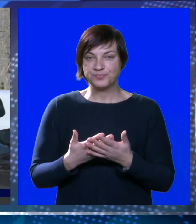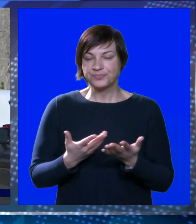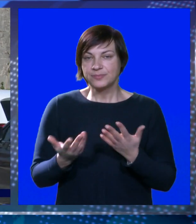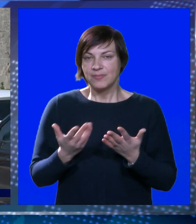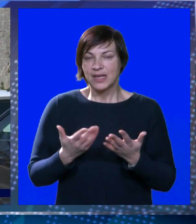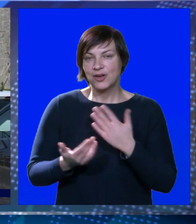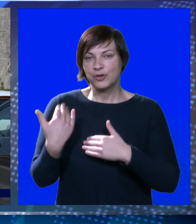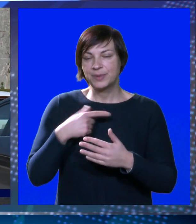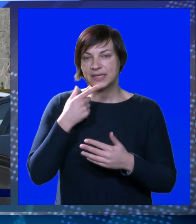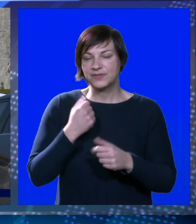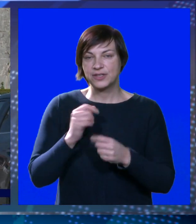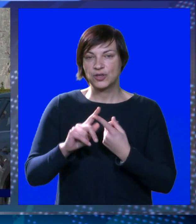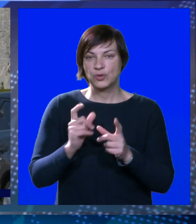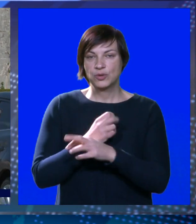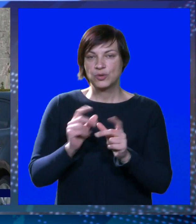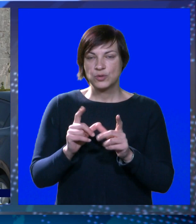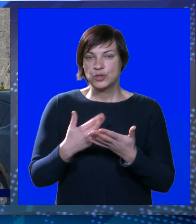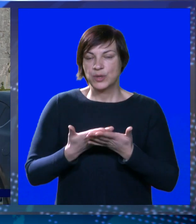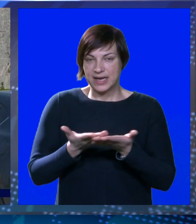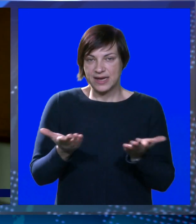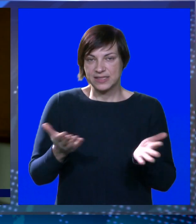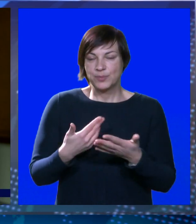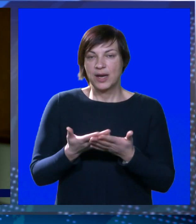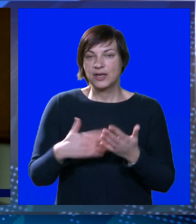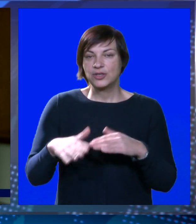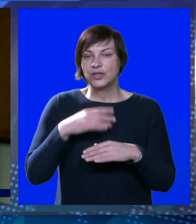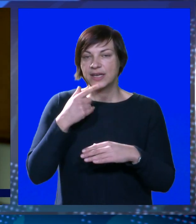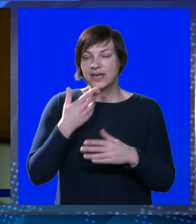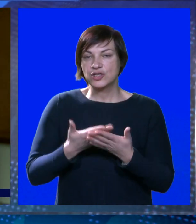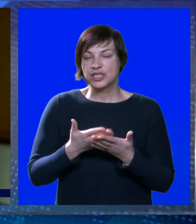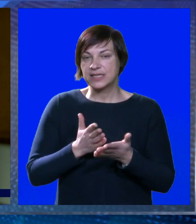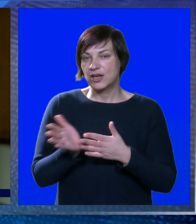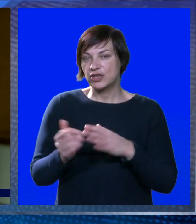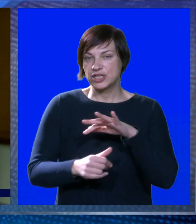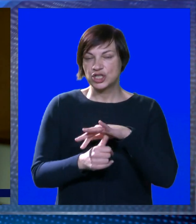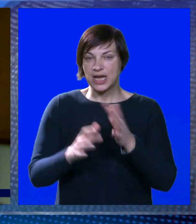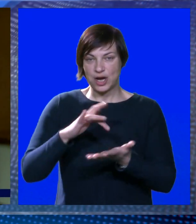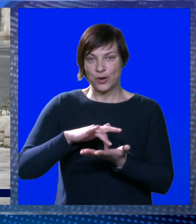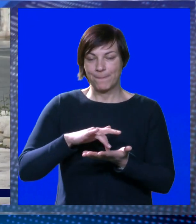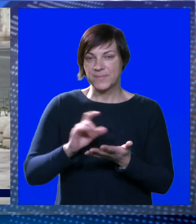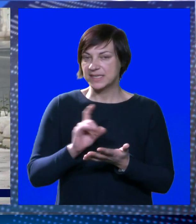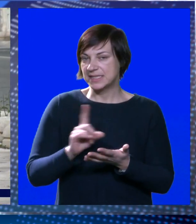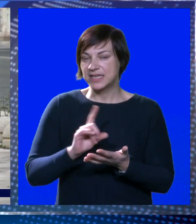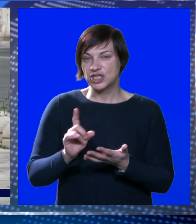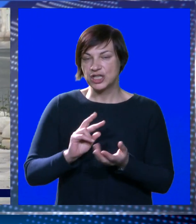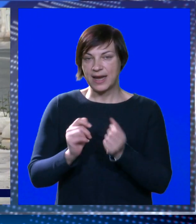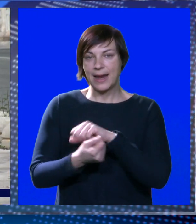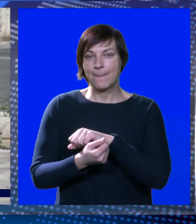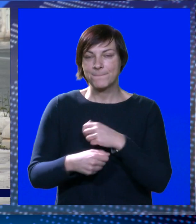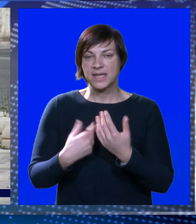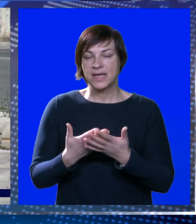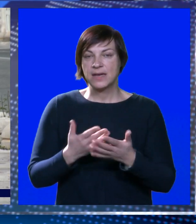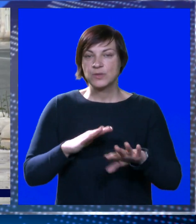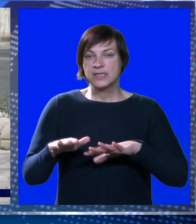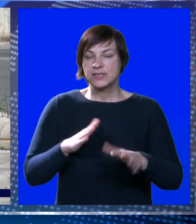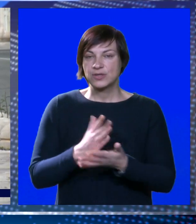Kako je to i prije tvrdio, Gružuje svima i dalje na raspolaganju pa dode kako činjenica da je otišao s čelnog mjesta ništa neće promijeniti jer